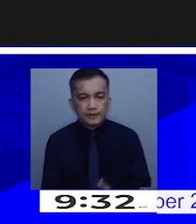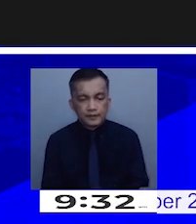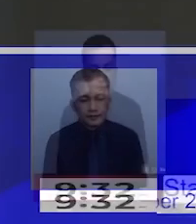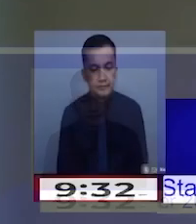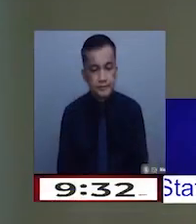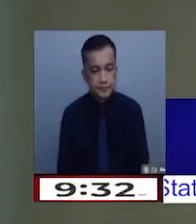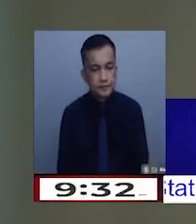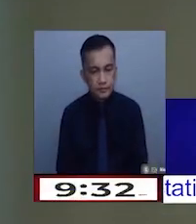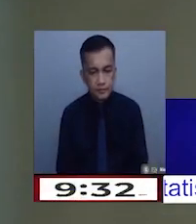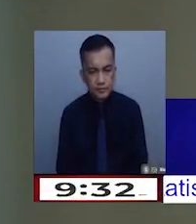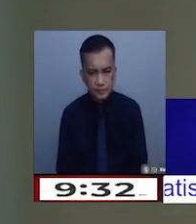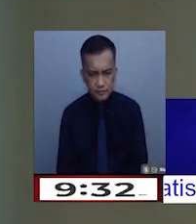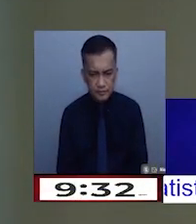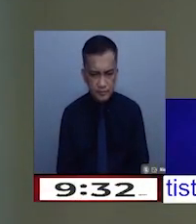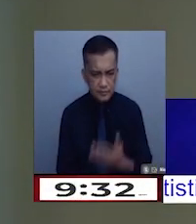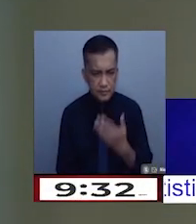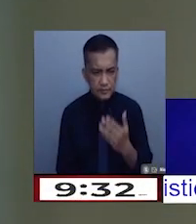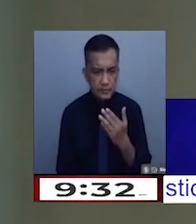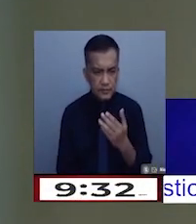Thank you, sir.